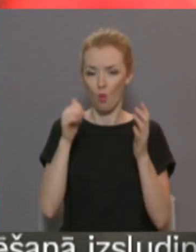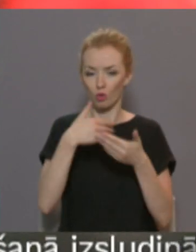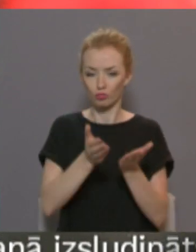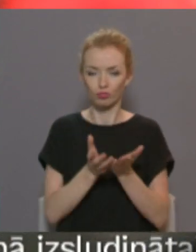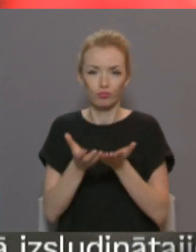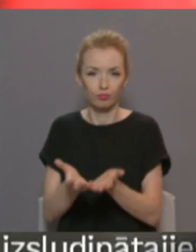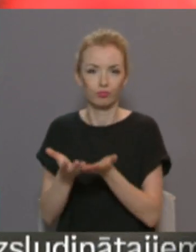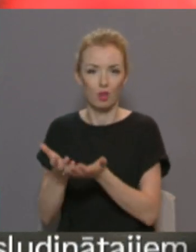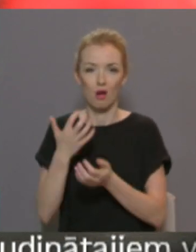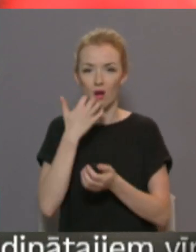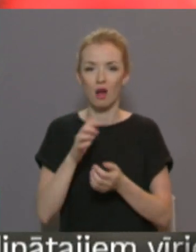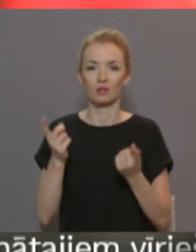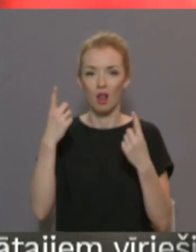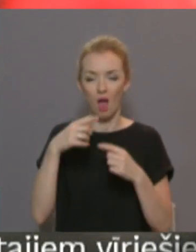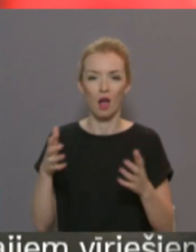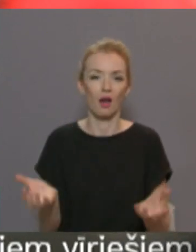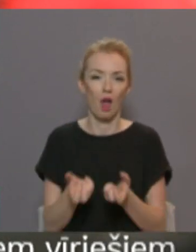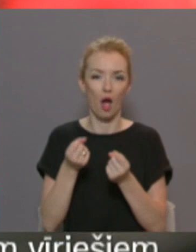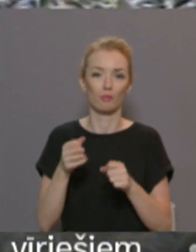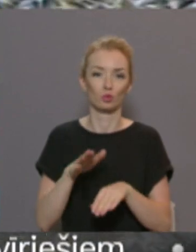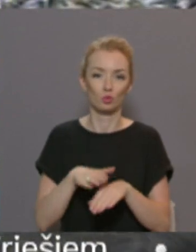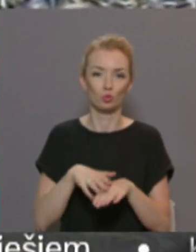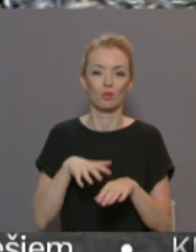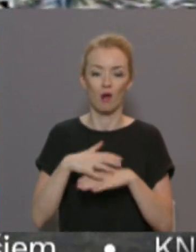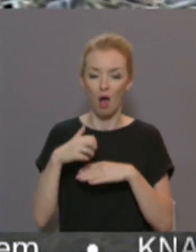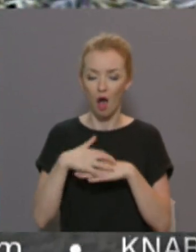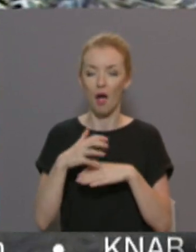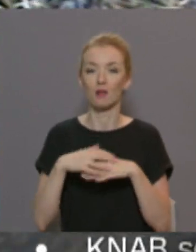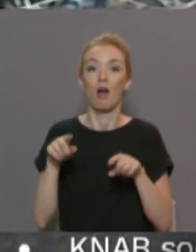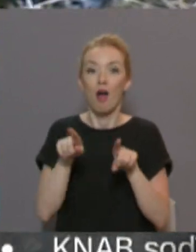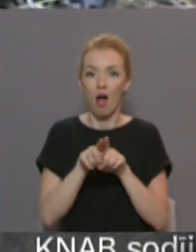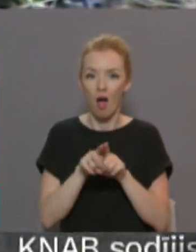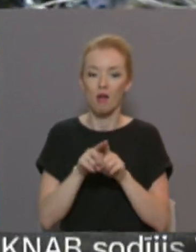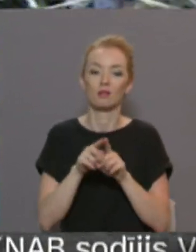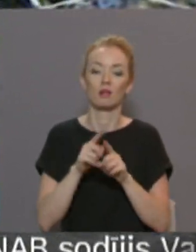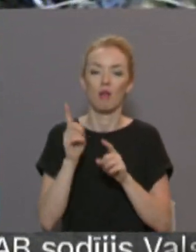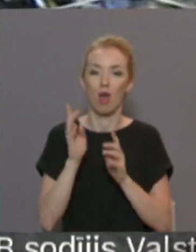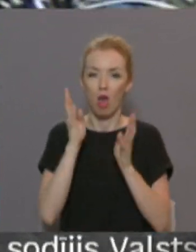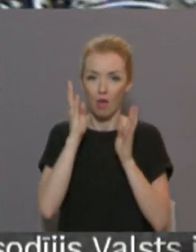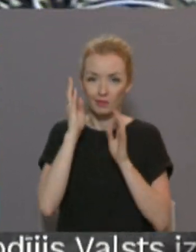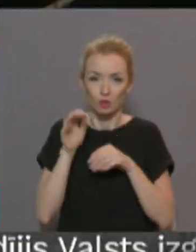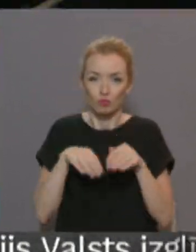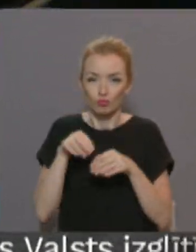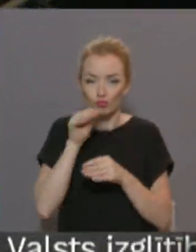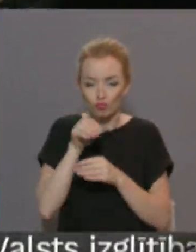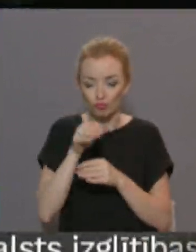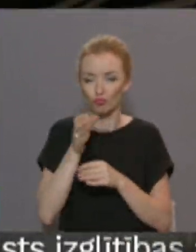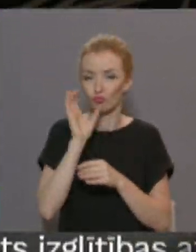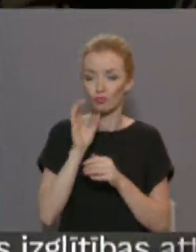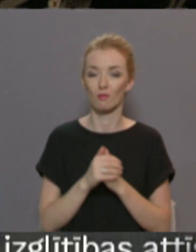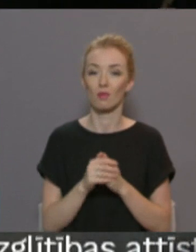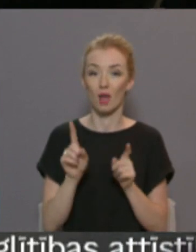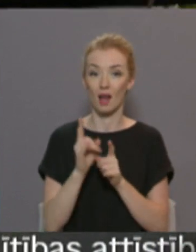Karstajā laikā tas glābis suņus, kaķus, putnus un reizēm pat izdevies novērot, kā ūdeni dzara eizis stāsta biedrībā. Arī pie